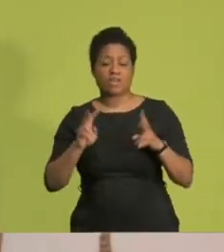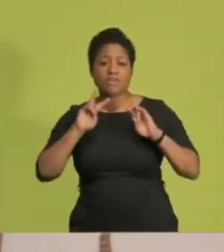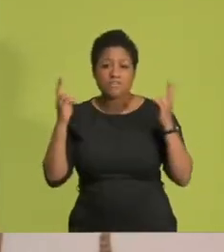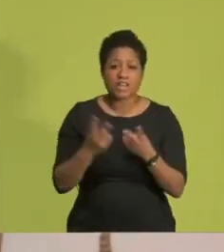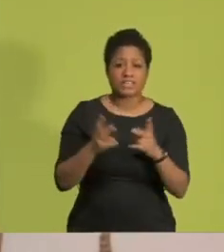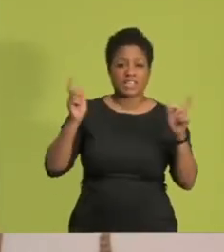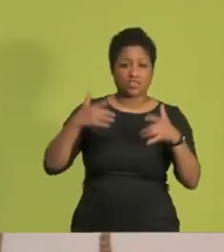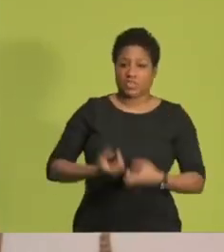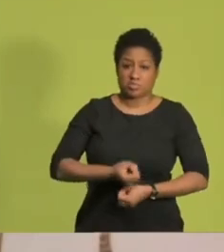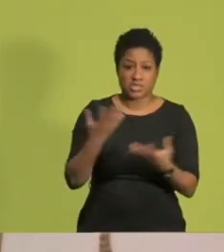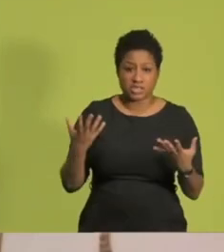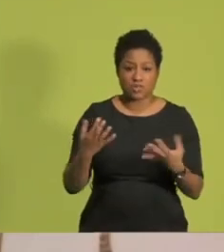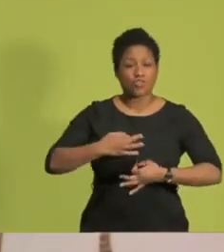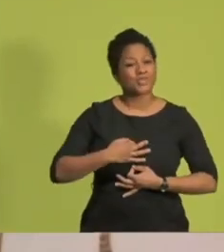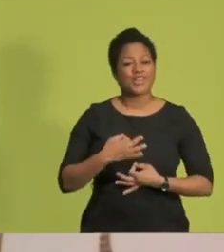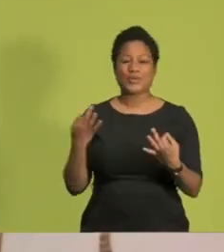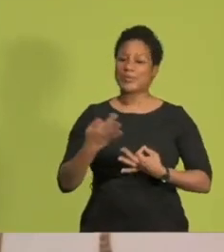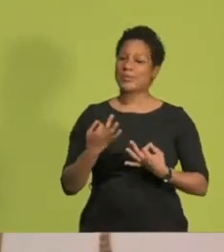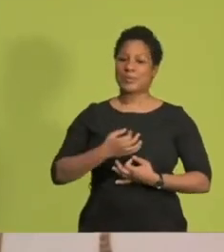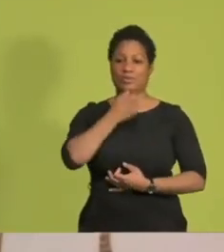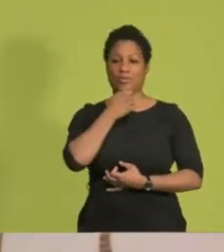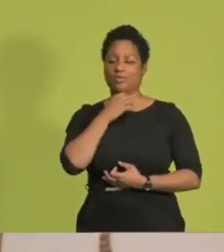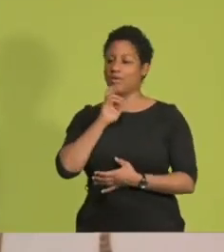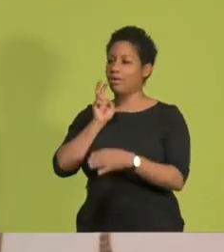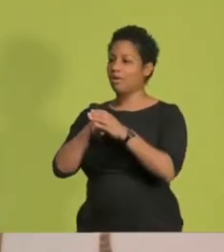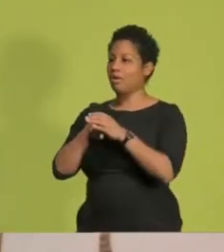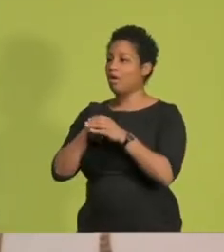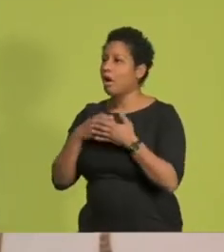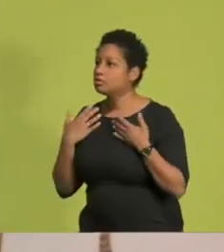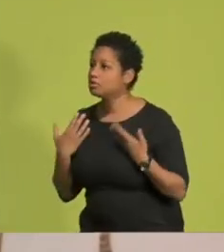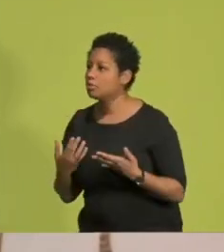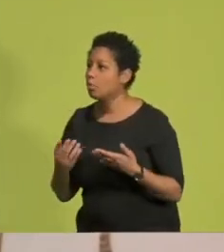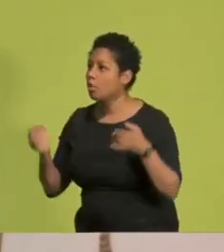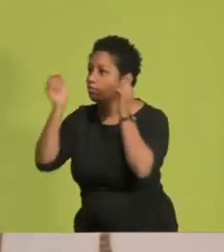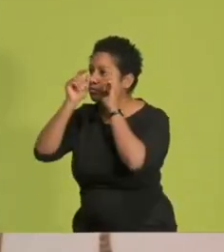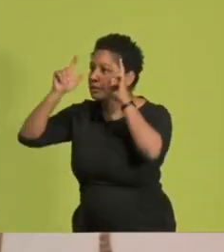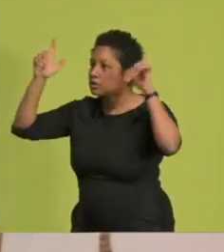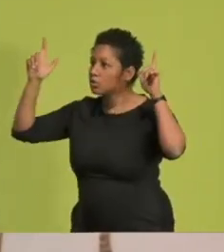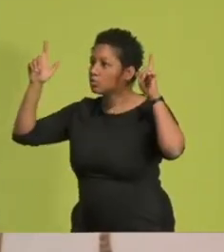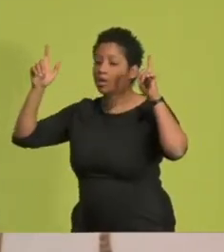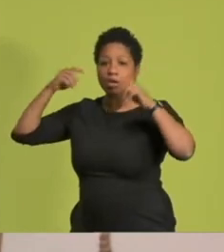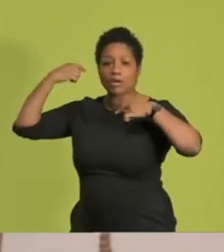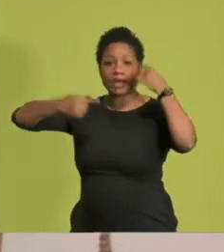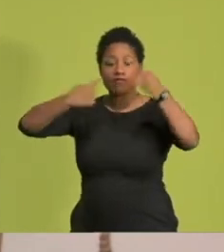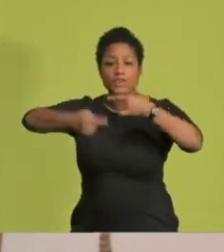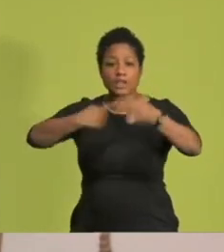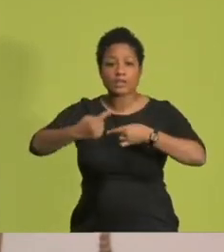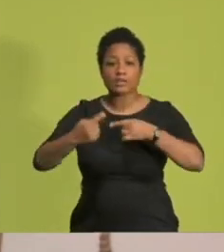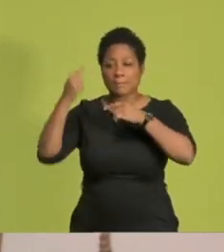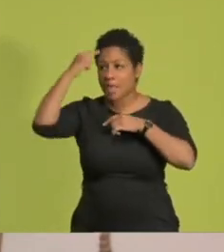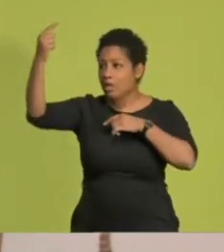Für mich war es die grüne Jugend, mit der ich Zukunftsvisionen entwickeln, Meinungen debattieren konnte und über mich